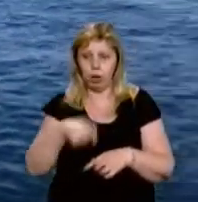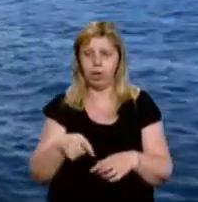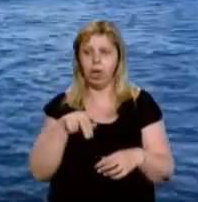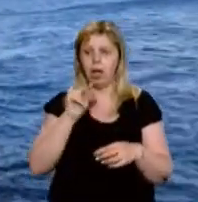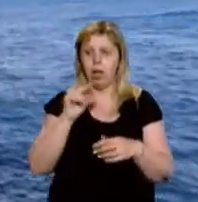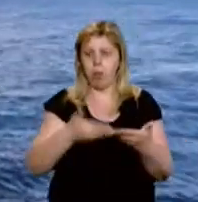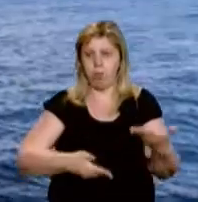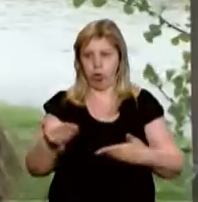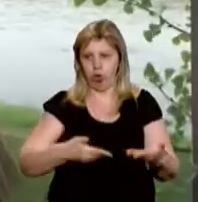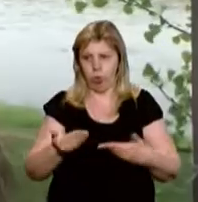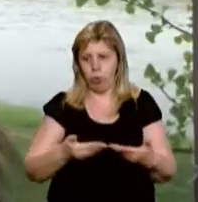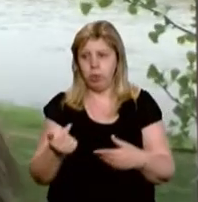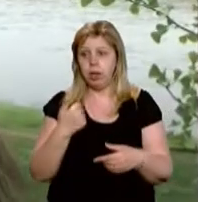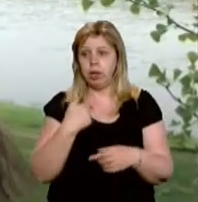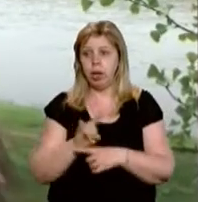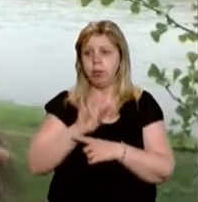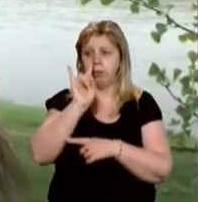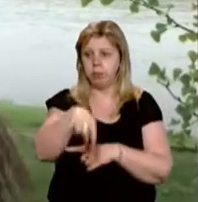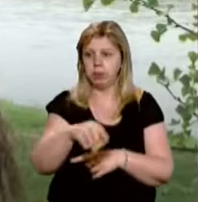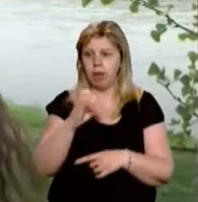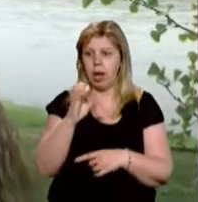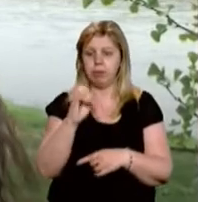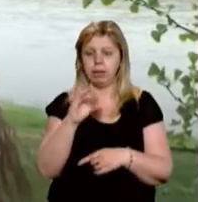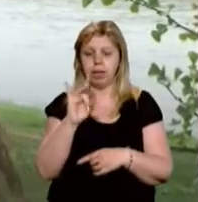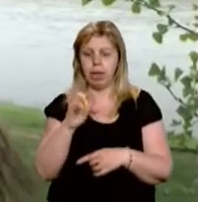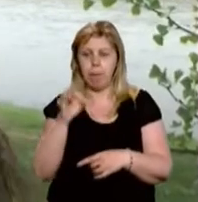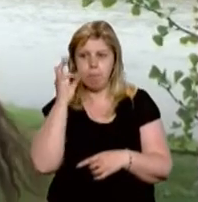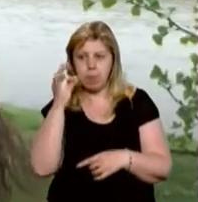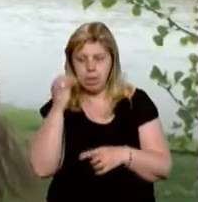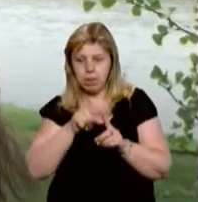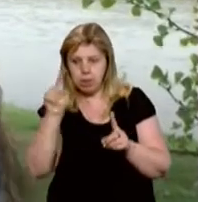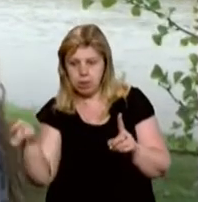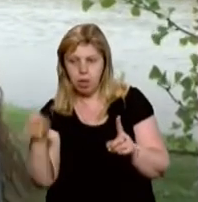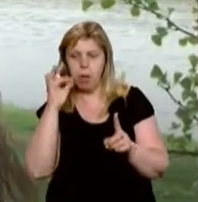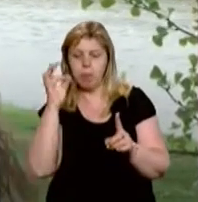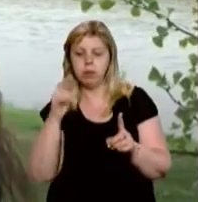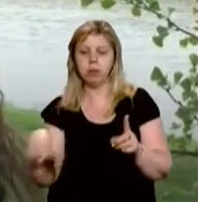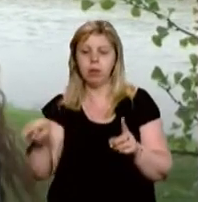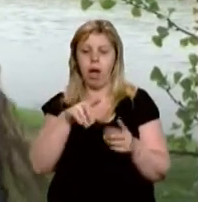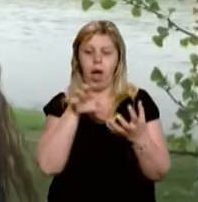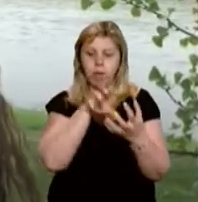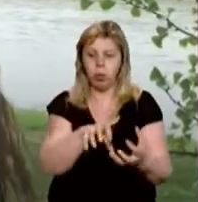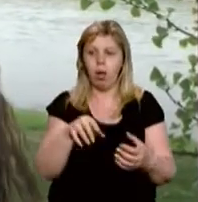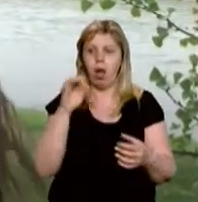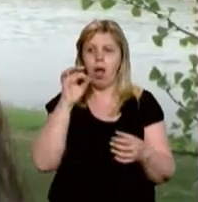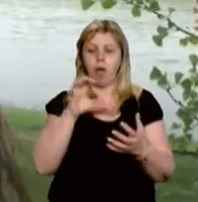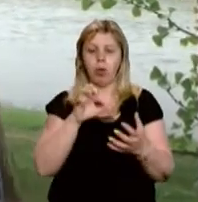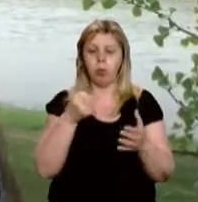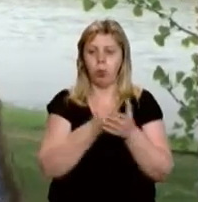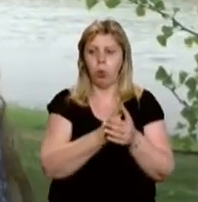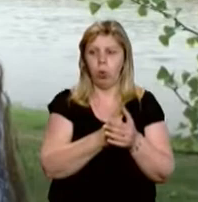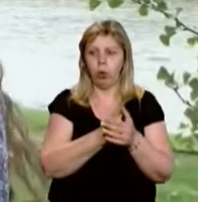переходила пішки. Я полетіла до Мсердаму, в Мінському сіли на автобус. Автобус нас довіз до